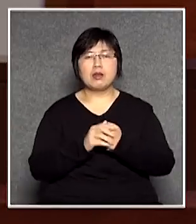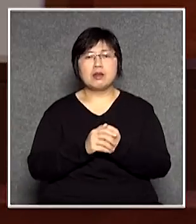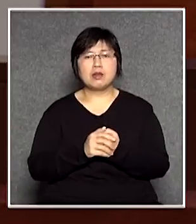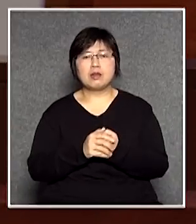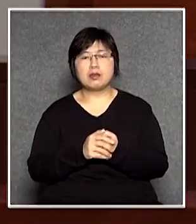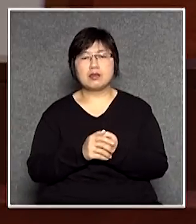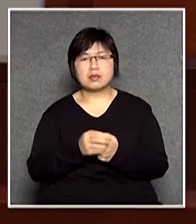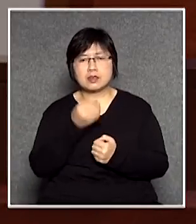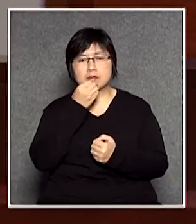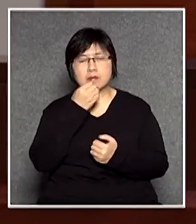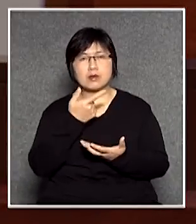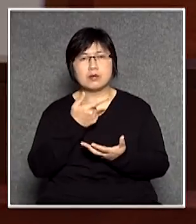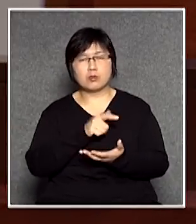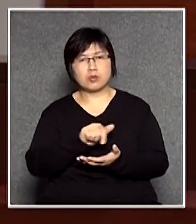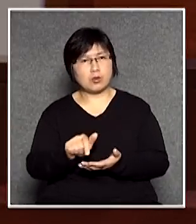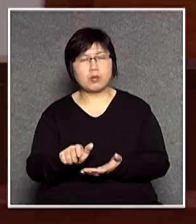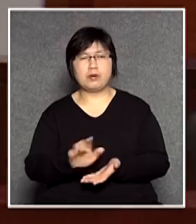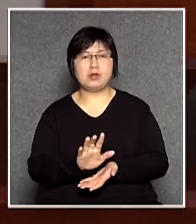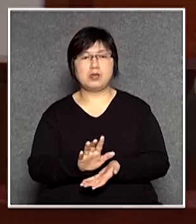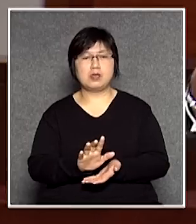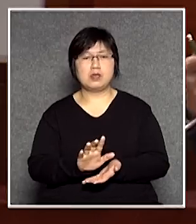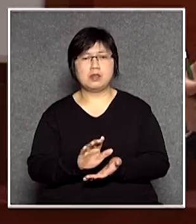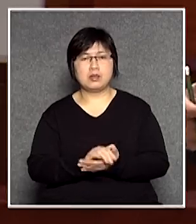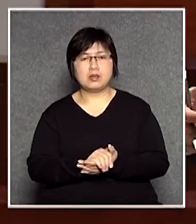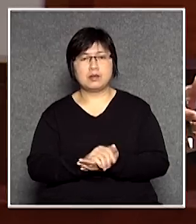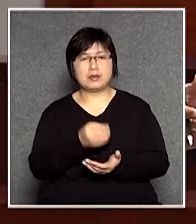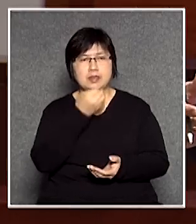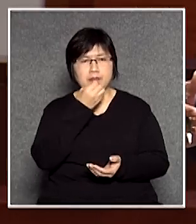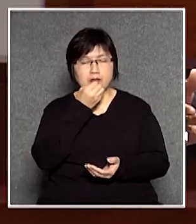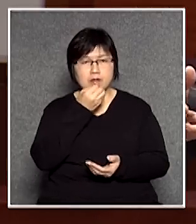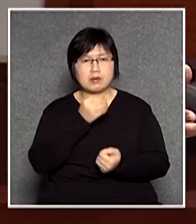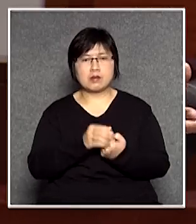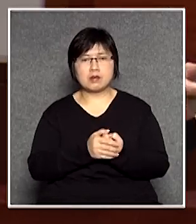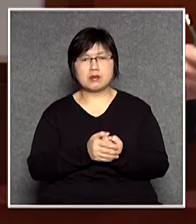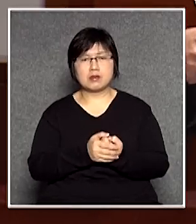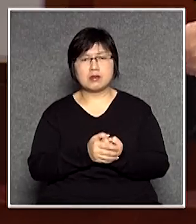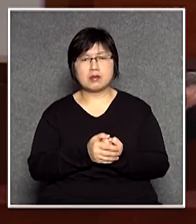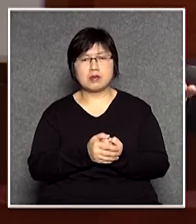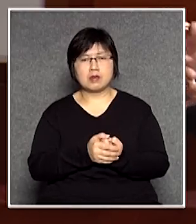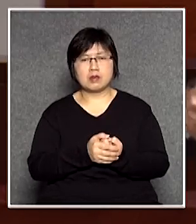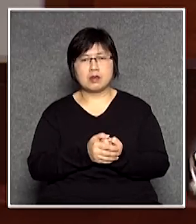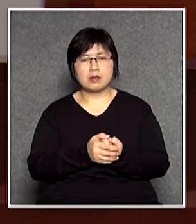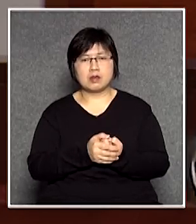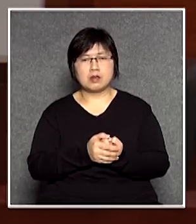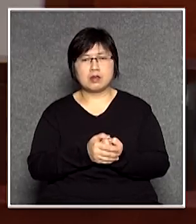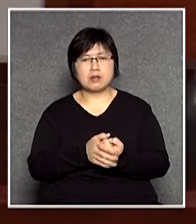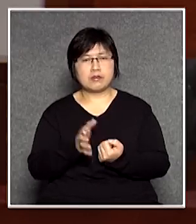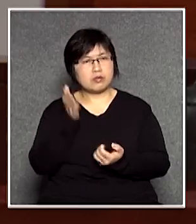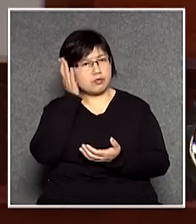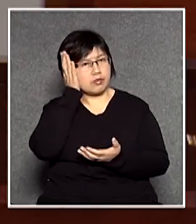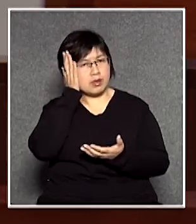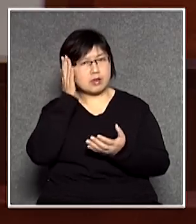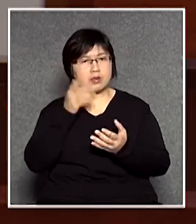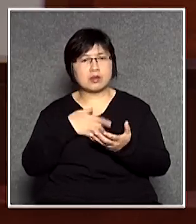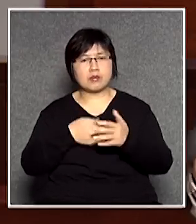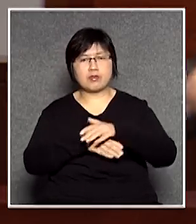食物本身也不是髒的但是你把食物在你的餓室或者衣服